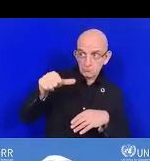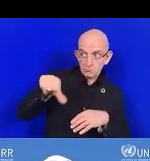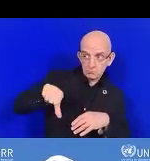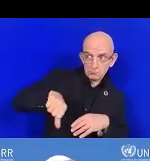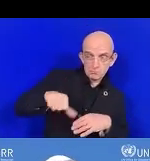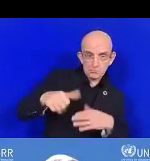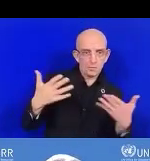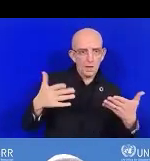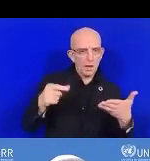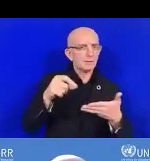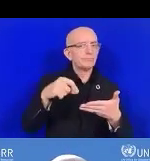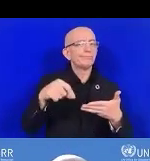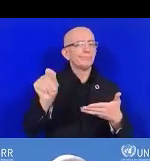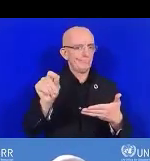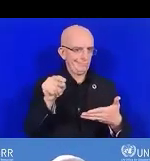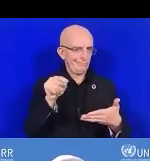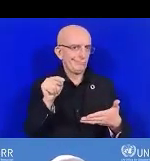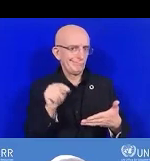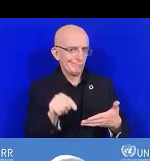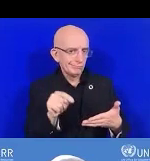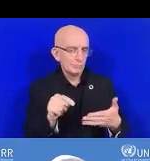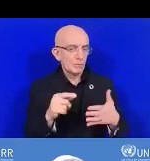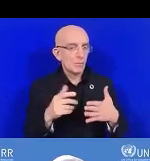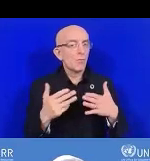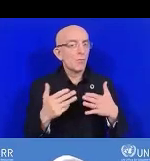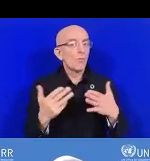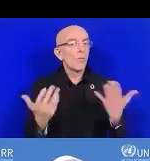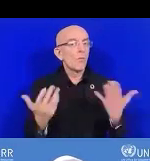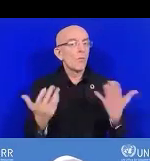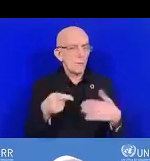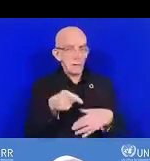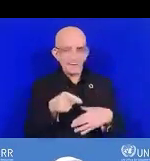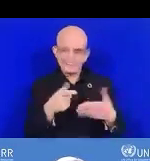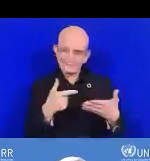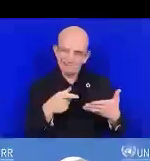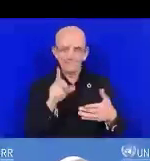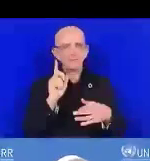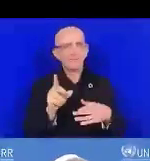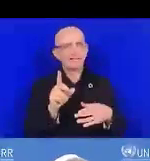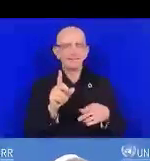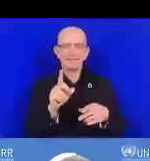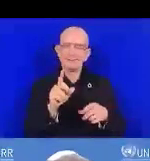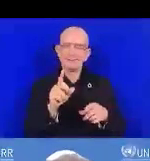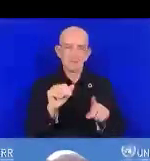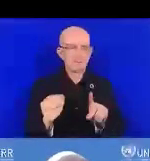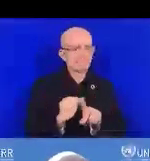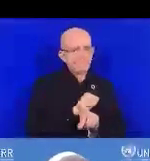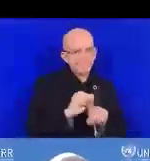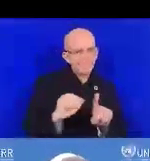C'est aussi pour les donner des idées à comment ils pourraient s'améliorer.